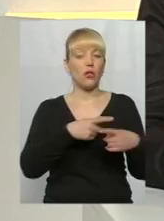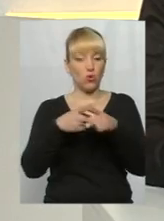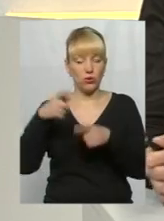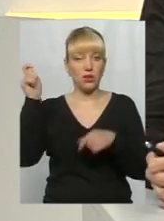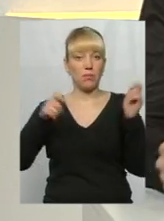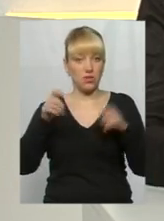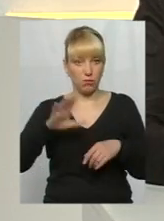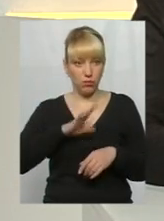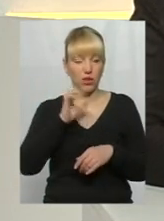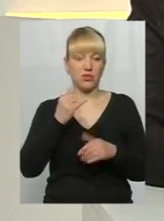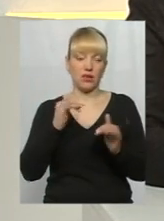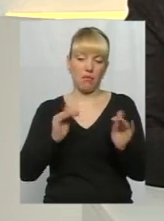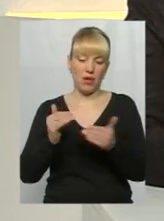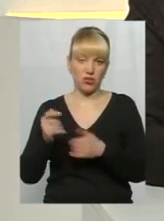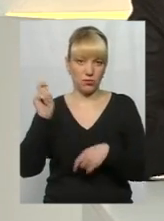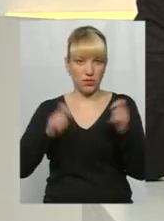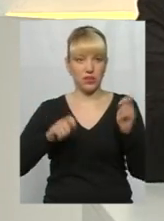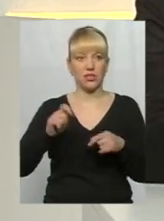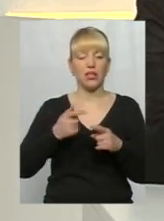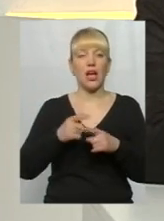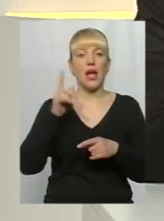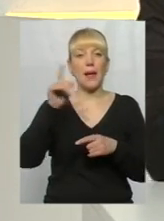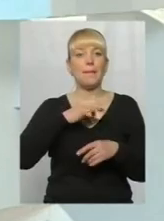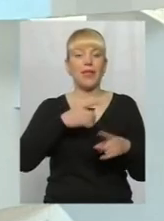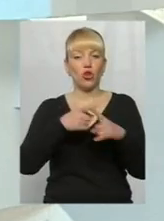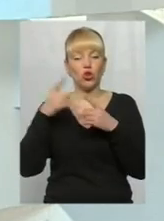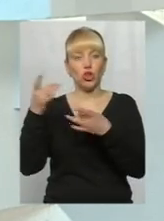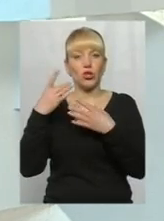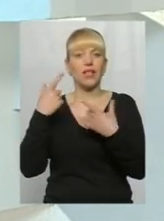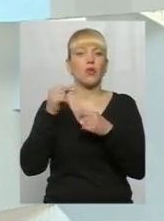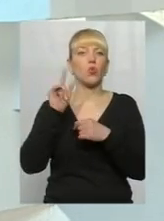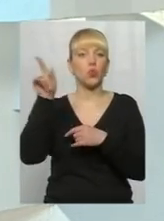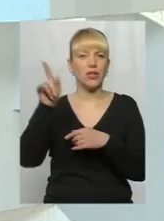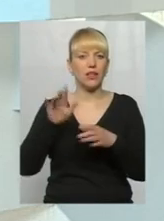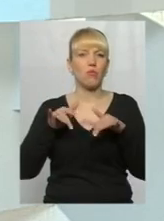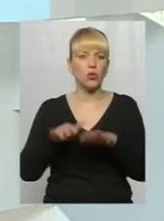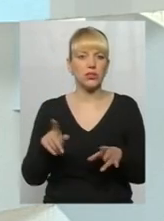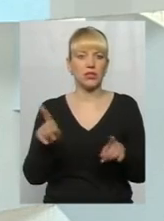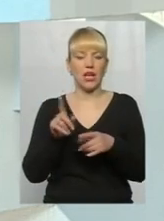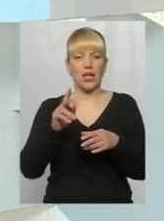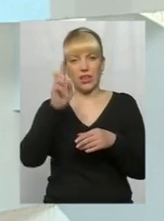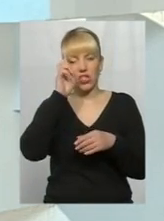набагато менше їх приїздить. І вони розповідають, як у них там відбуваються ці процеси, як живе їхня країна. І не раз доволиться чути